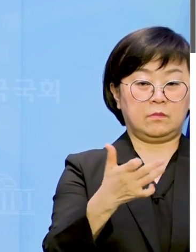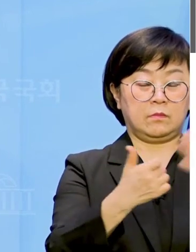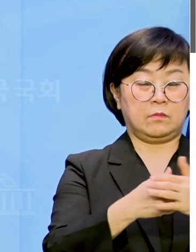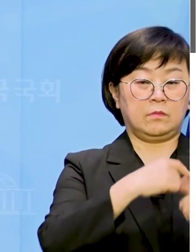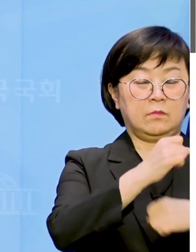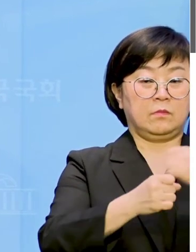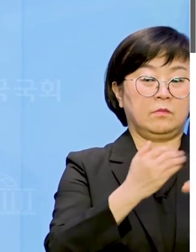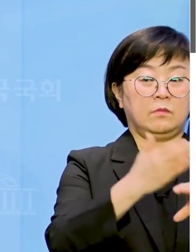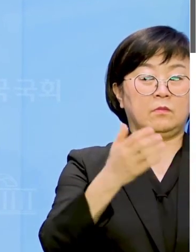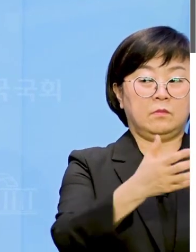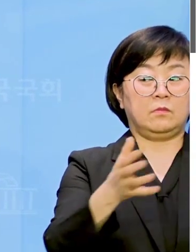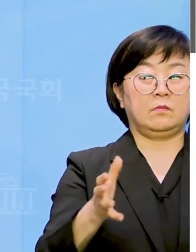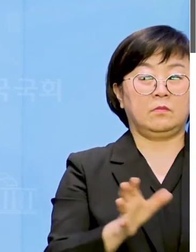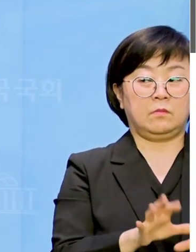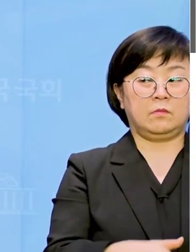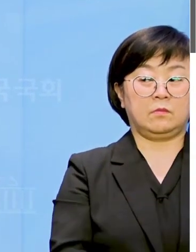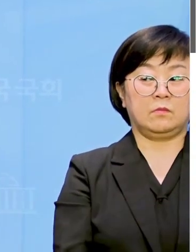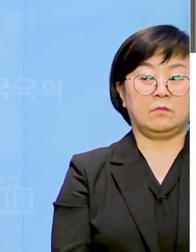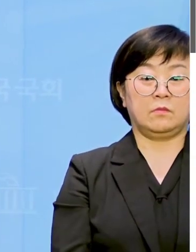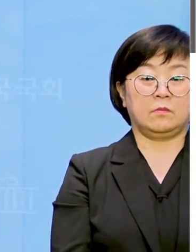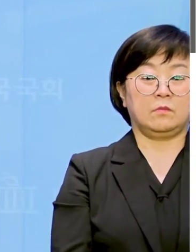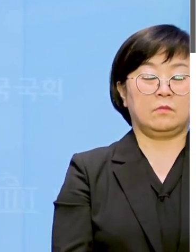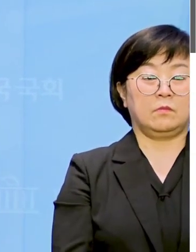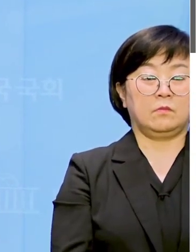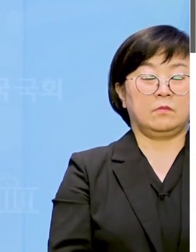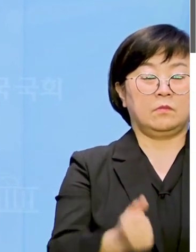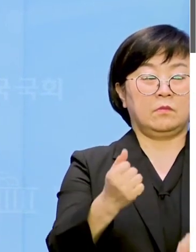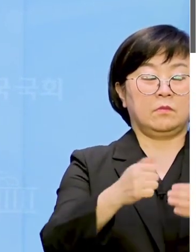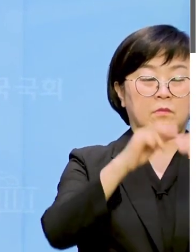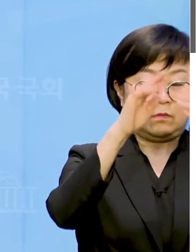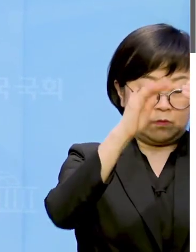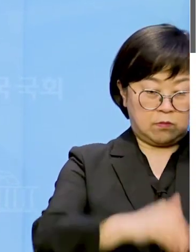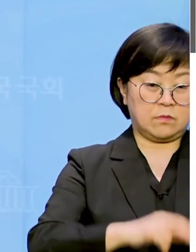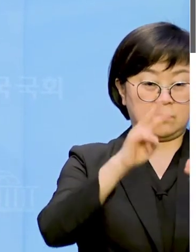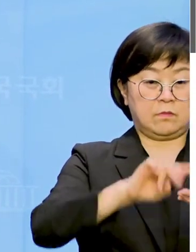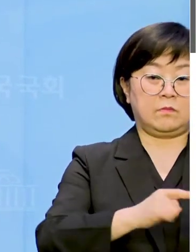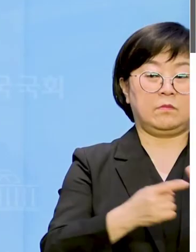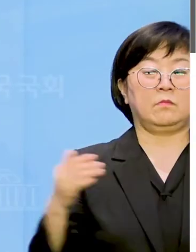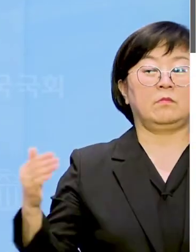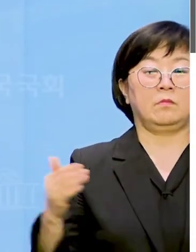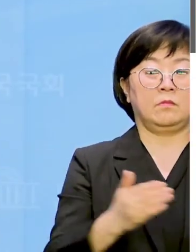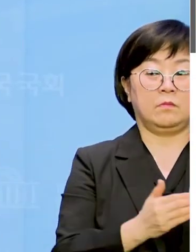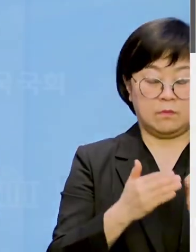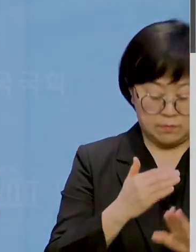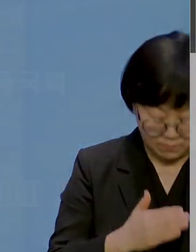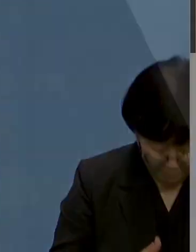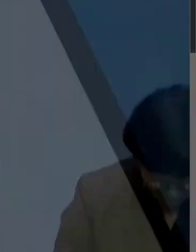자유통일당 이상으로 당 성명서 발표를 마치겠습니다.